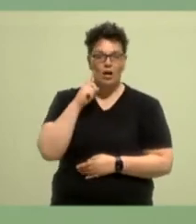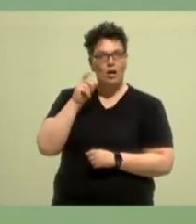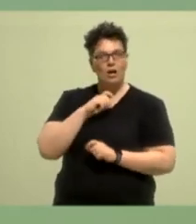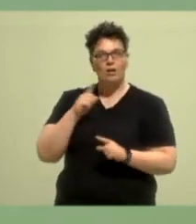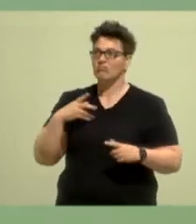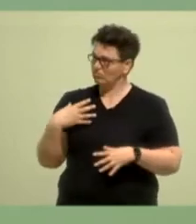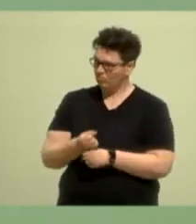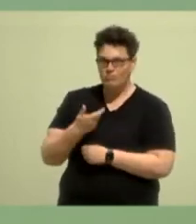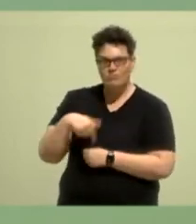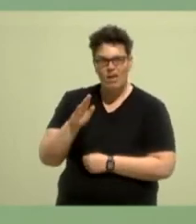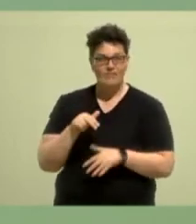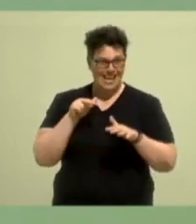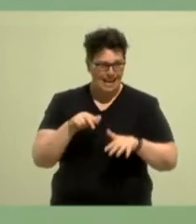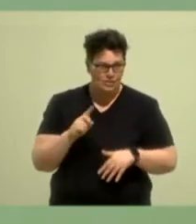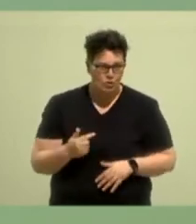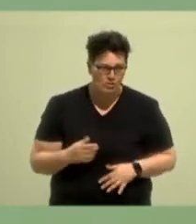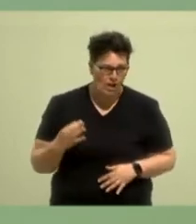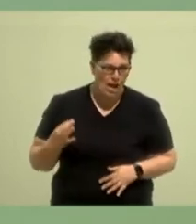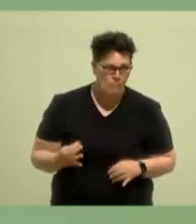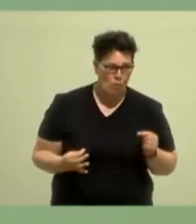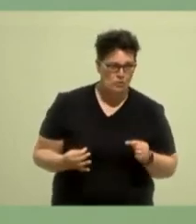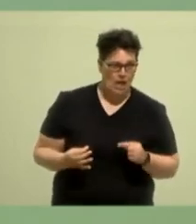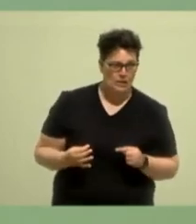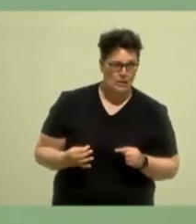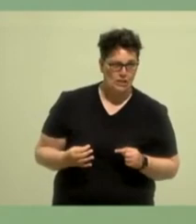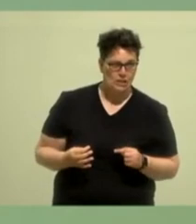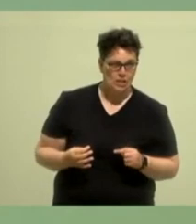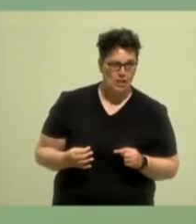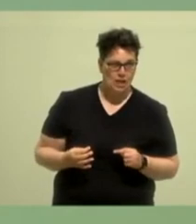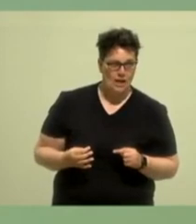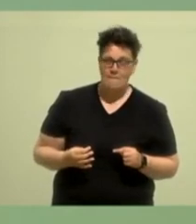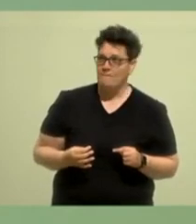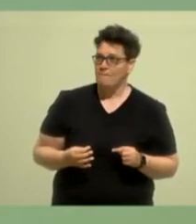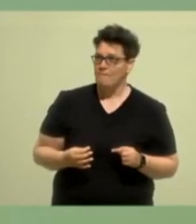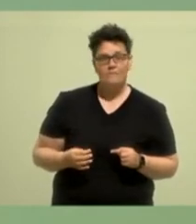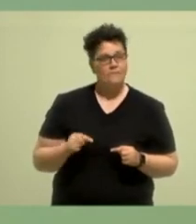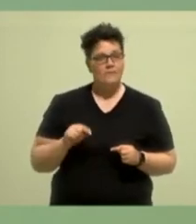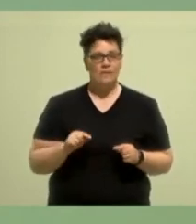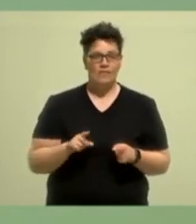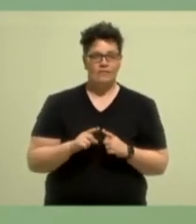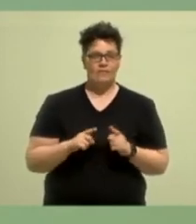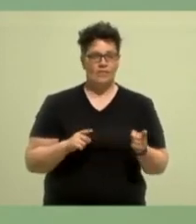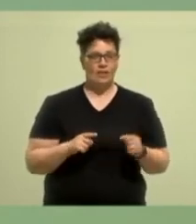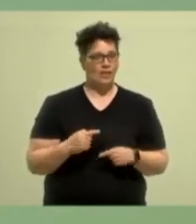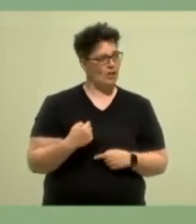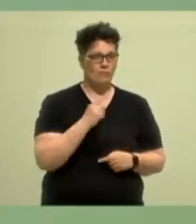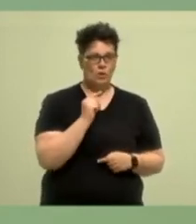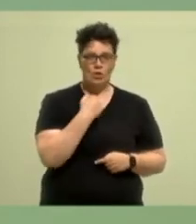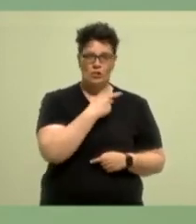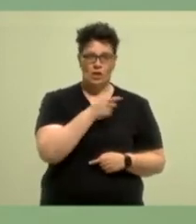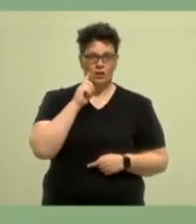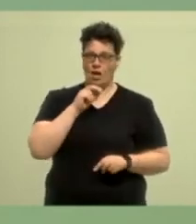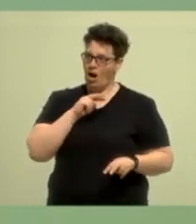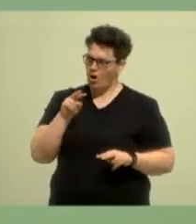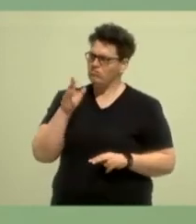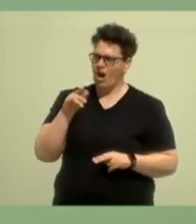Die 18,2 Prozent trauen uns zu, auch Verantwortung für den Wandel zu übernehmen,